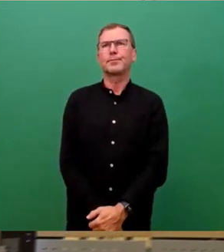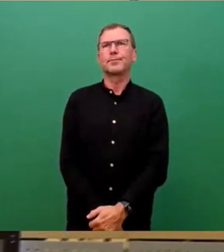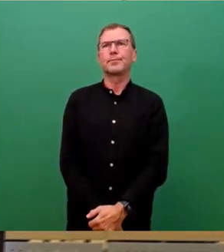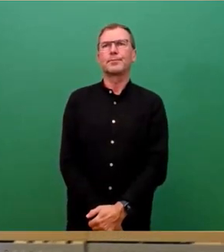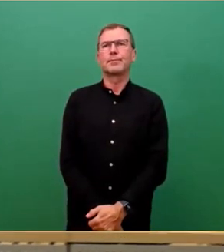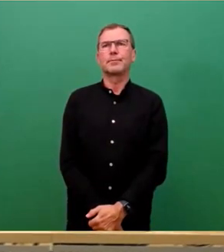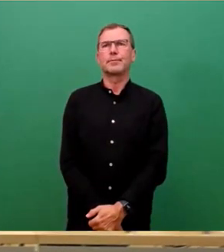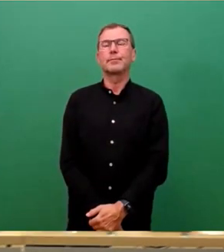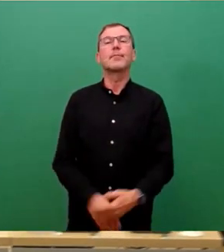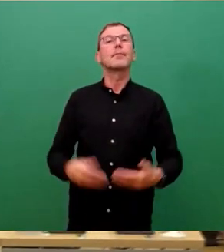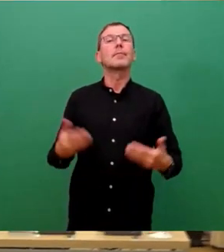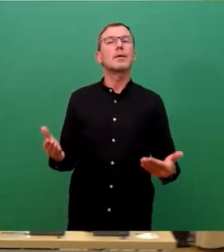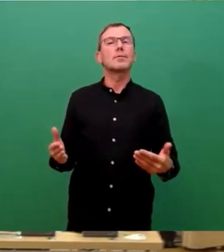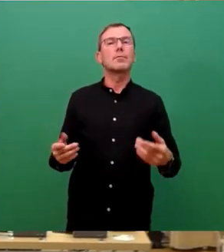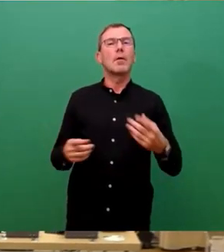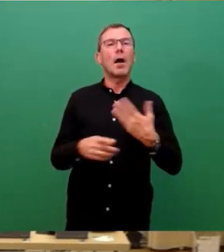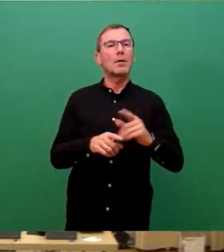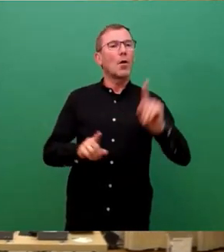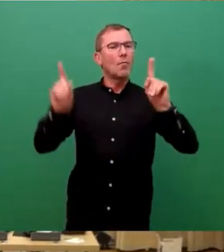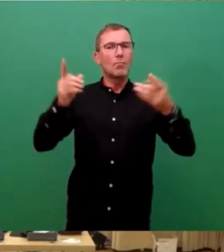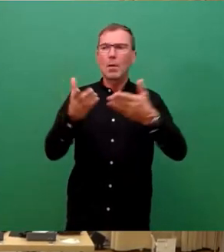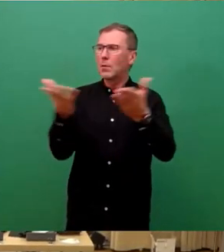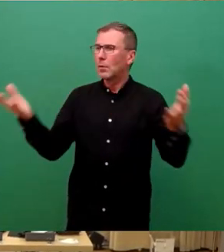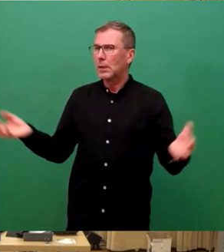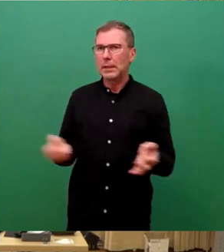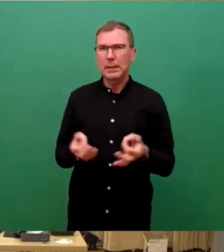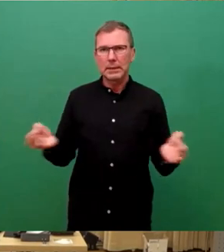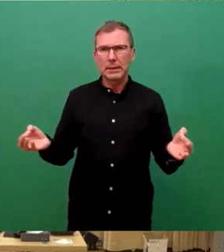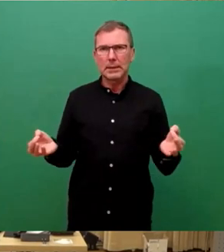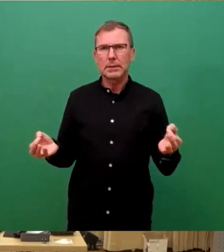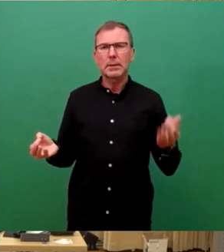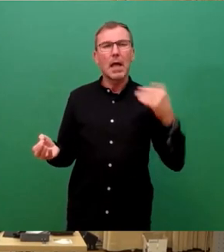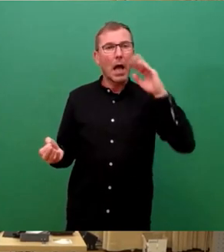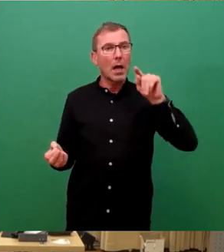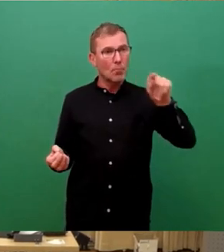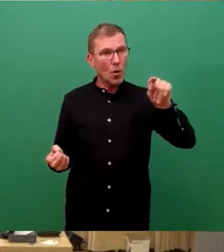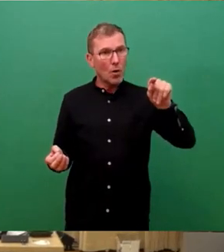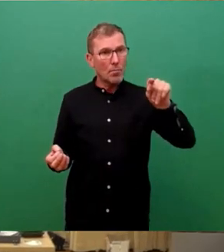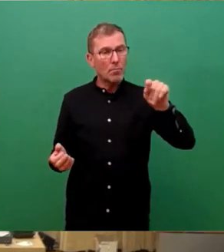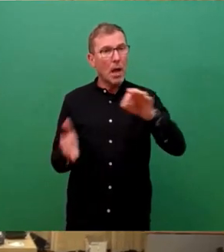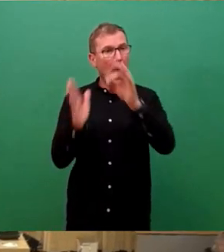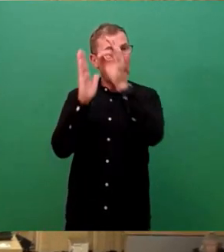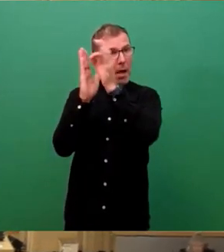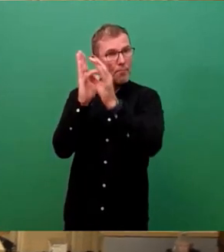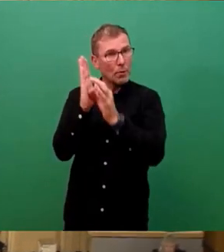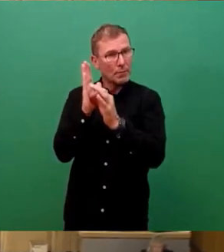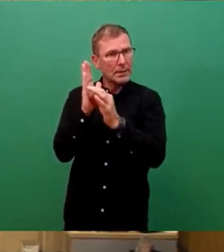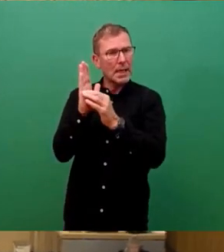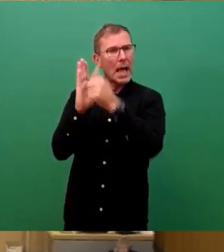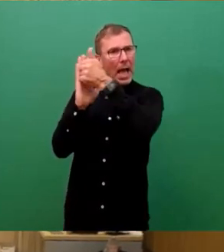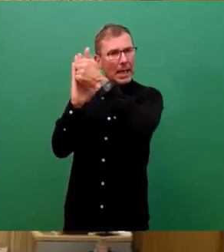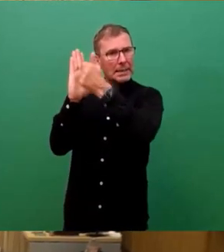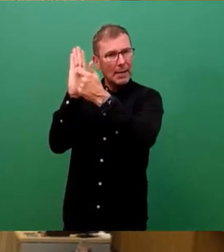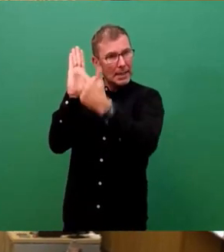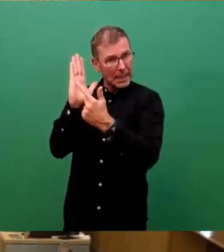So, weitere Wortsmeldungen sehe ich jetzt nicht. Herr Böhm, nochmal die Rückfrage. Punktweise bezog sich jetzt auf Punkt 1, 2 und 3